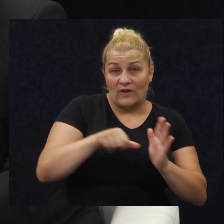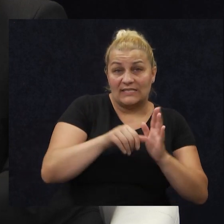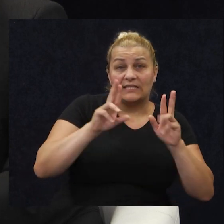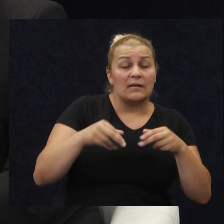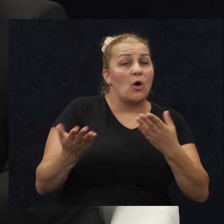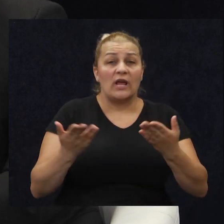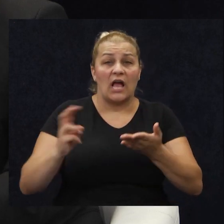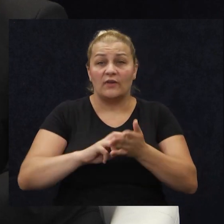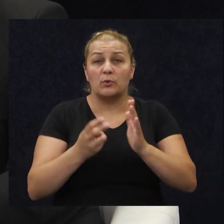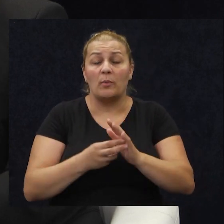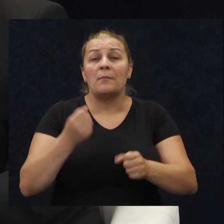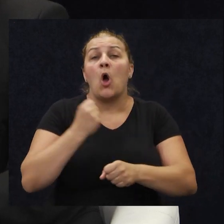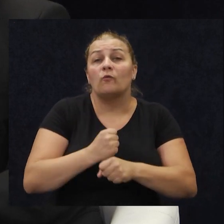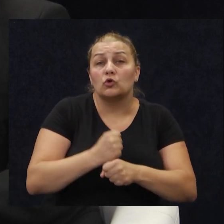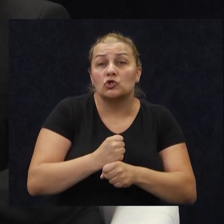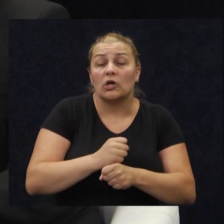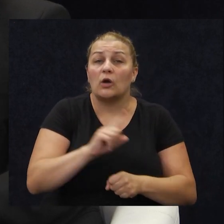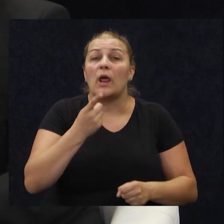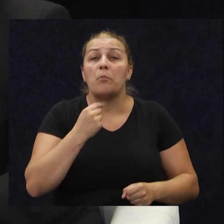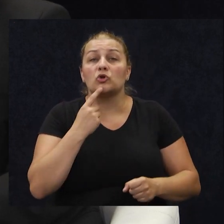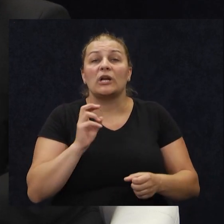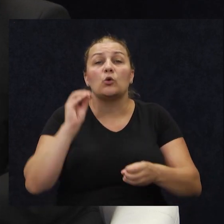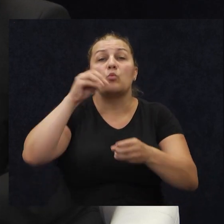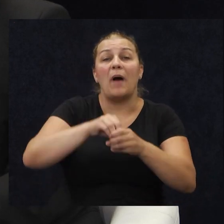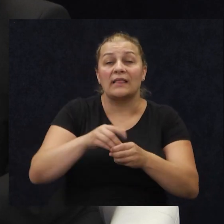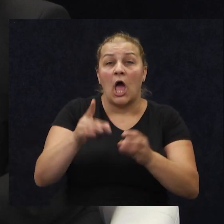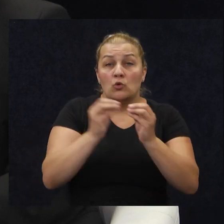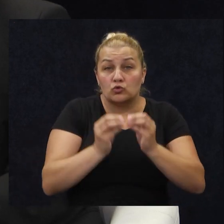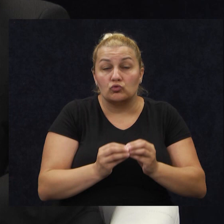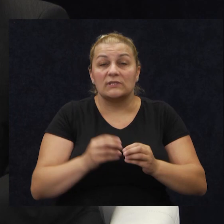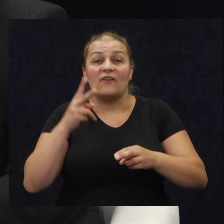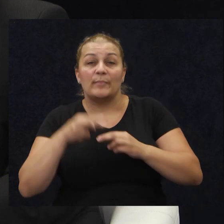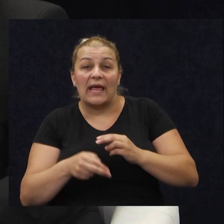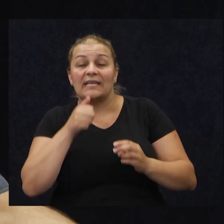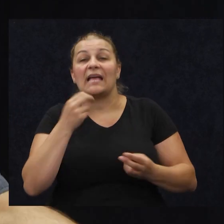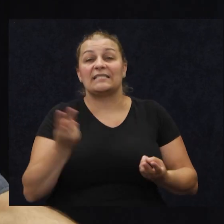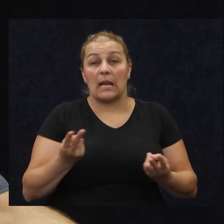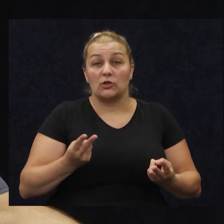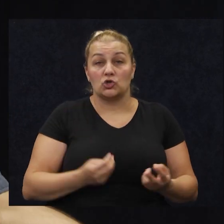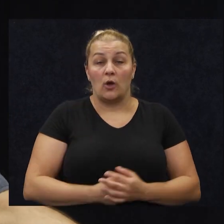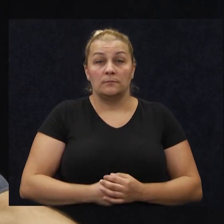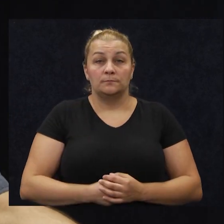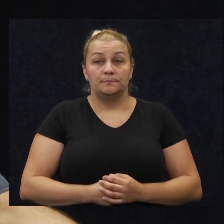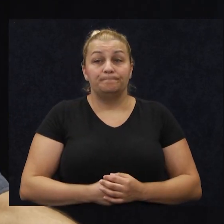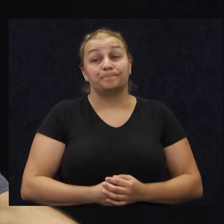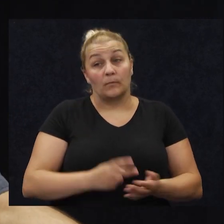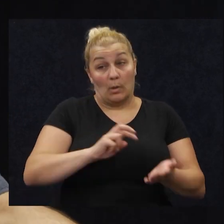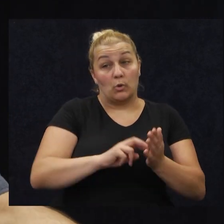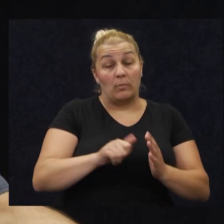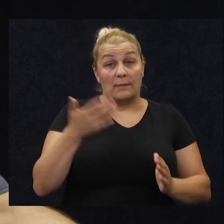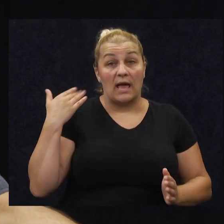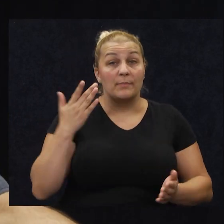ikakvih problema u funkcioniranju nepoželjih upada u sustav prekida i sl. Problema je naravno bilo